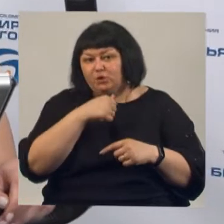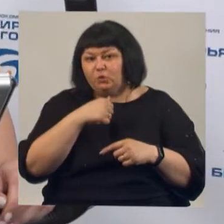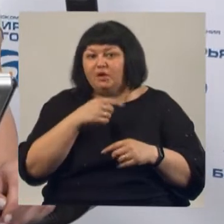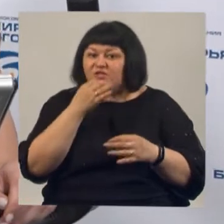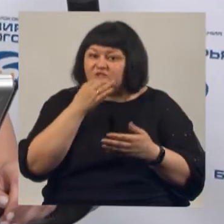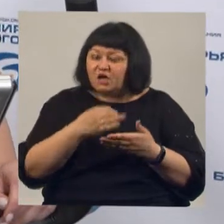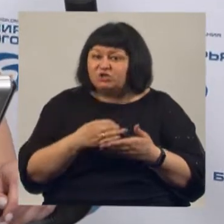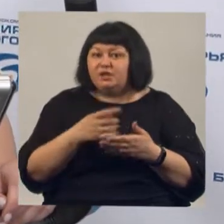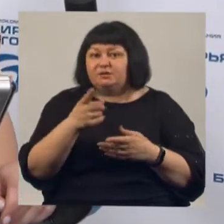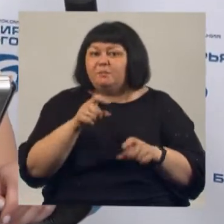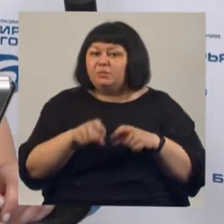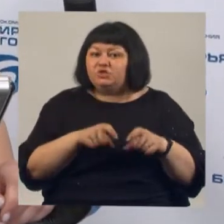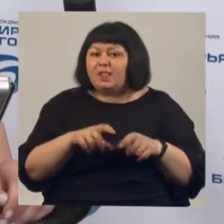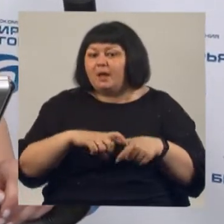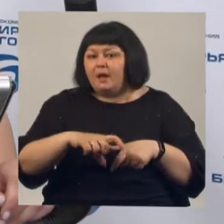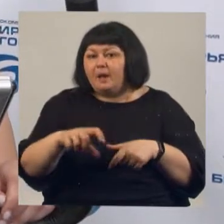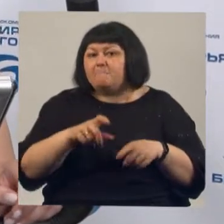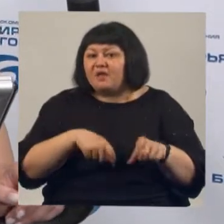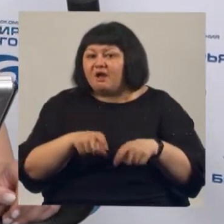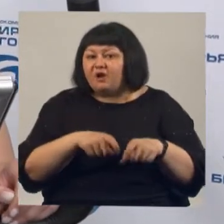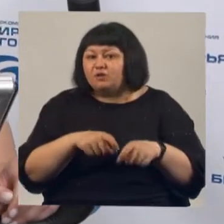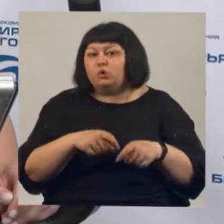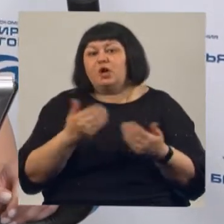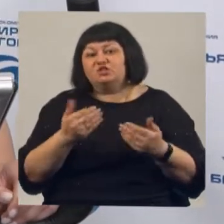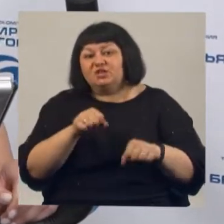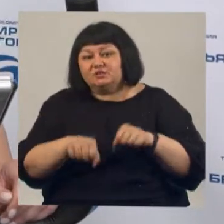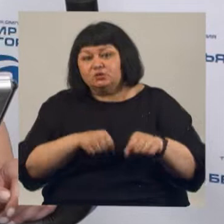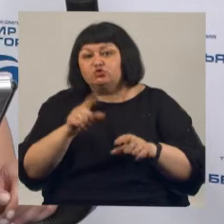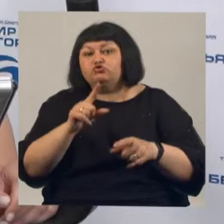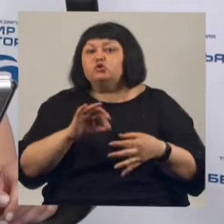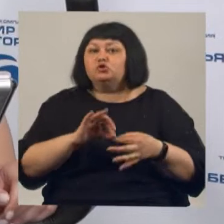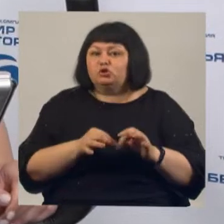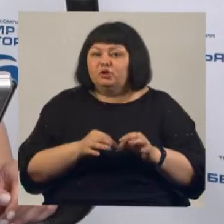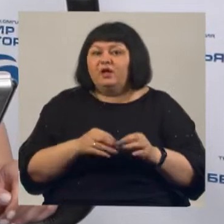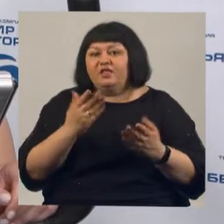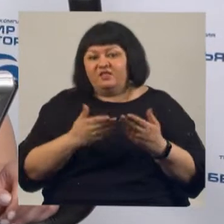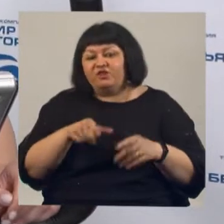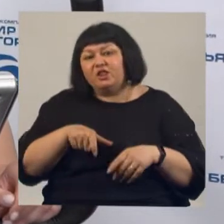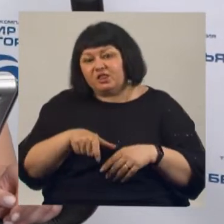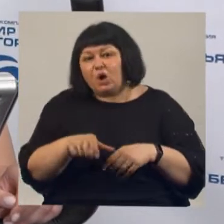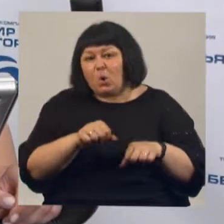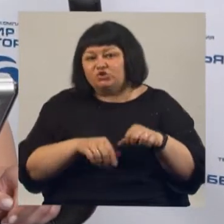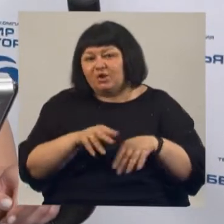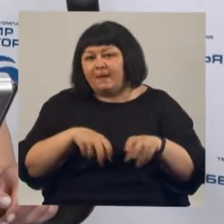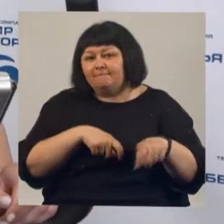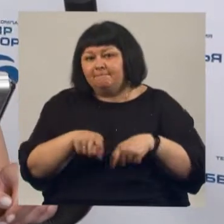ты уже бежала по беговой дорожке, сейчас скрутишь педали. Что из этого сложнее? Ну, наверное, дорожка. Почему?